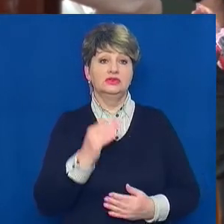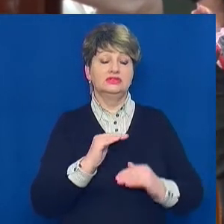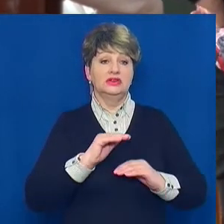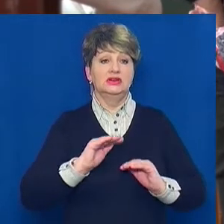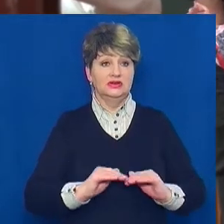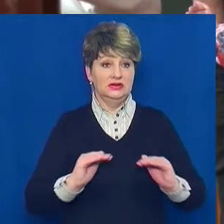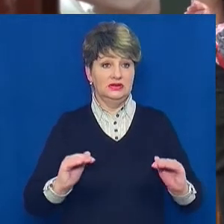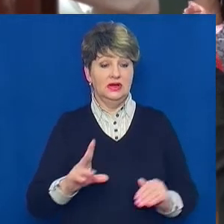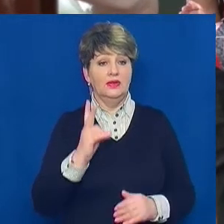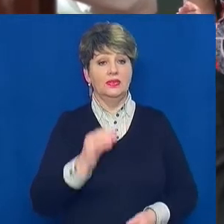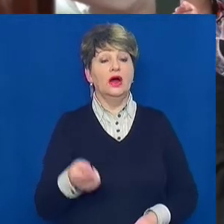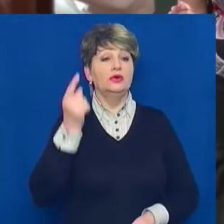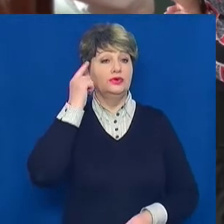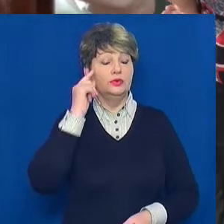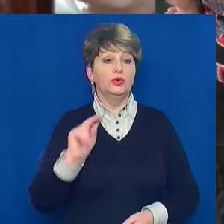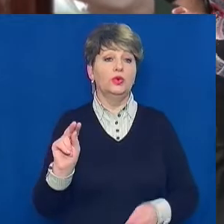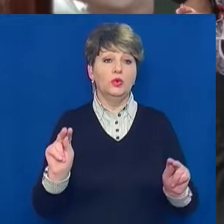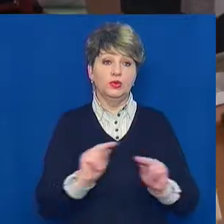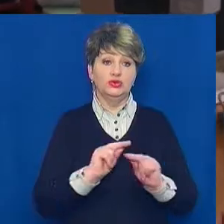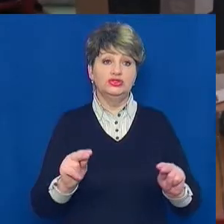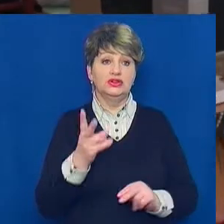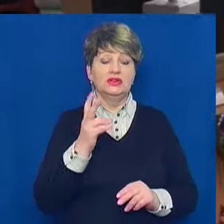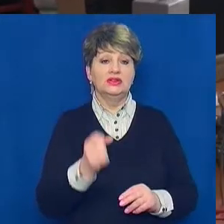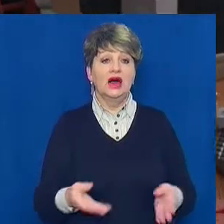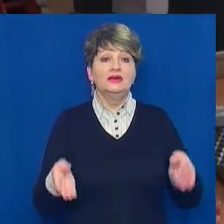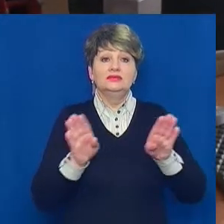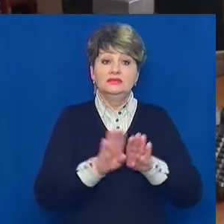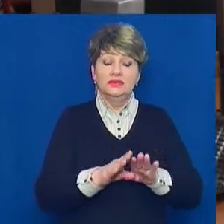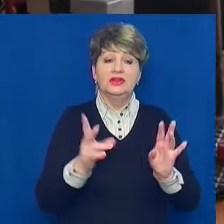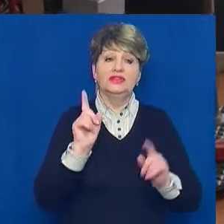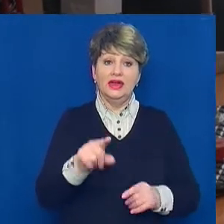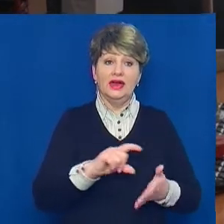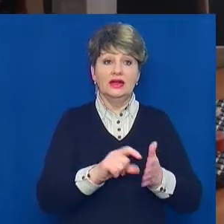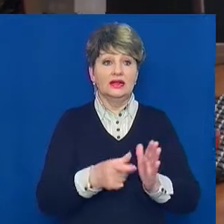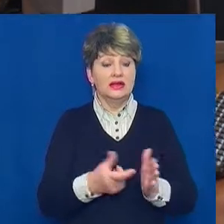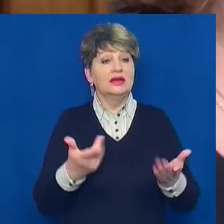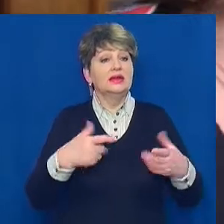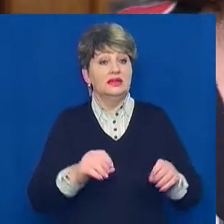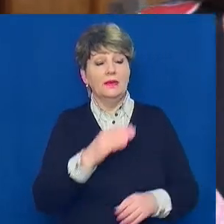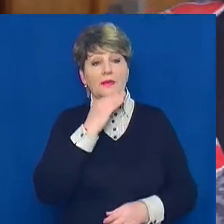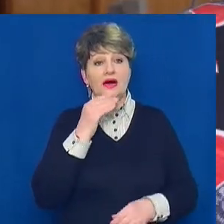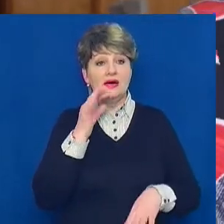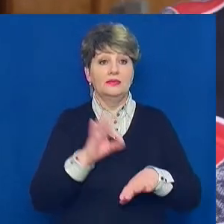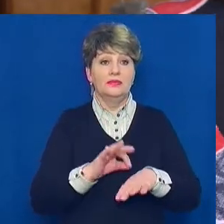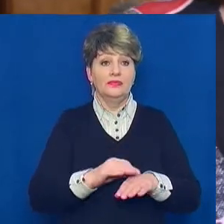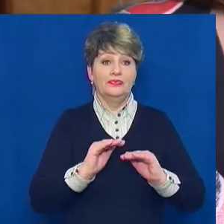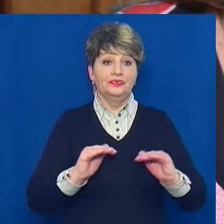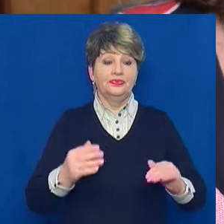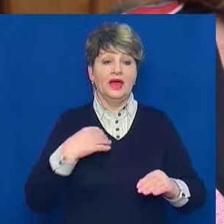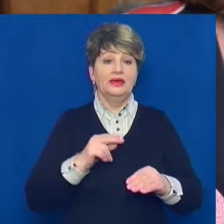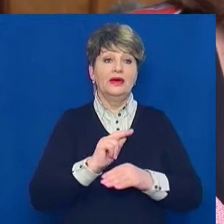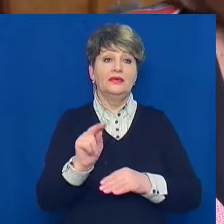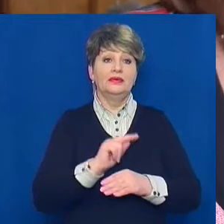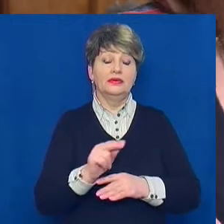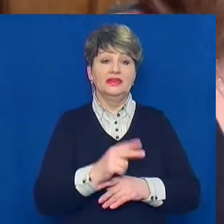думку вчительки фізики Людмили Цимбалюк, на карантин доречно закривати лише ті класи, де багато хворих дітей. Я викладаю фізику у трьох